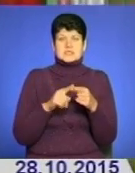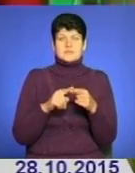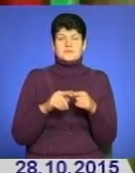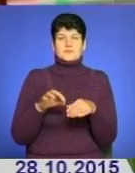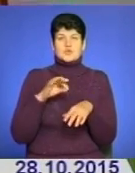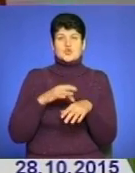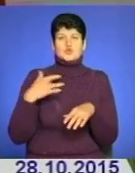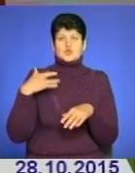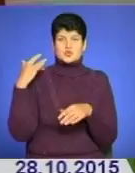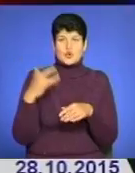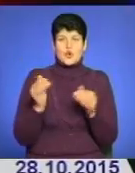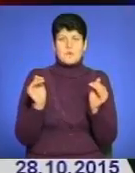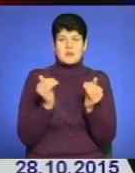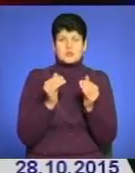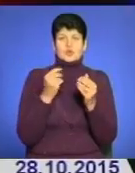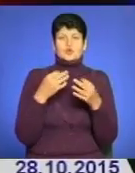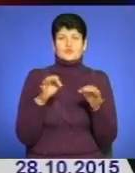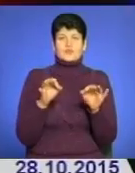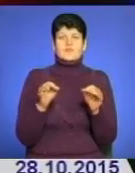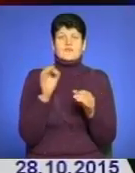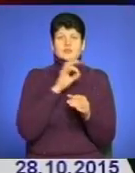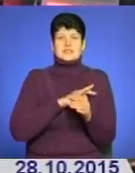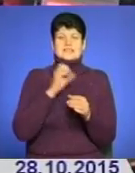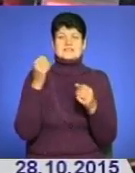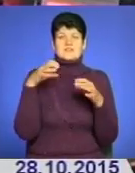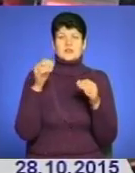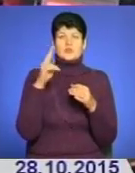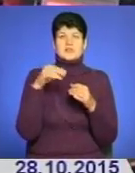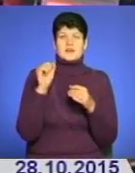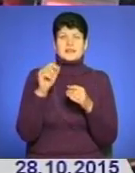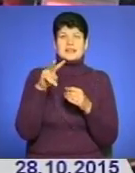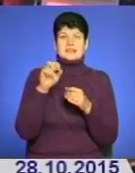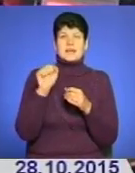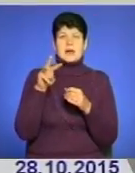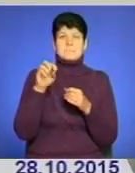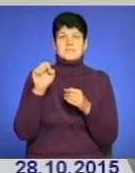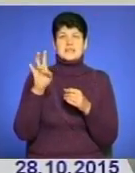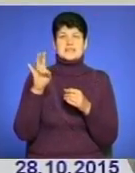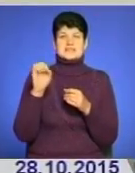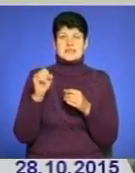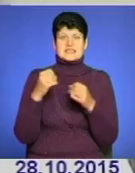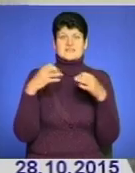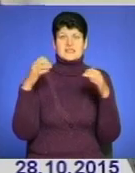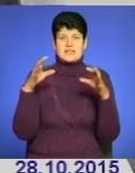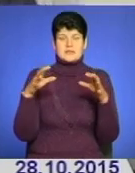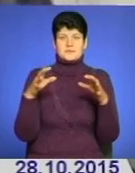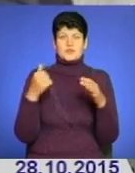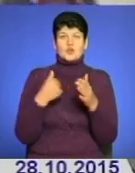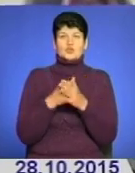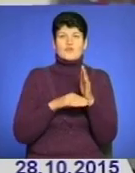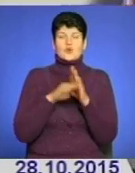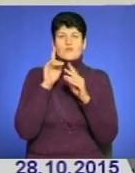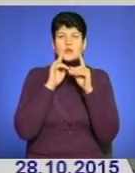обмеження в майбутньому дозволять використовувати тільки світлодіодні і люмінесцентні світильники. До Верховної Ради було внесено